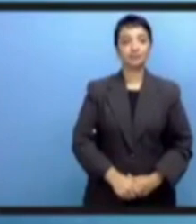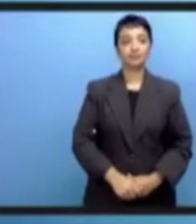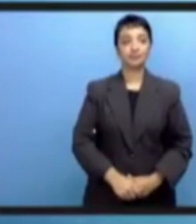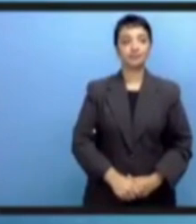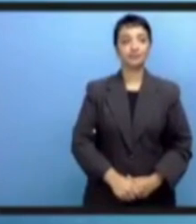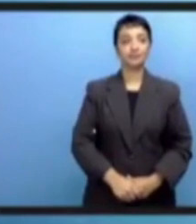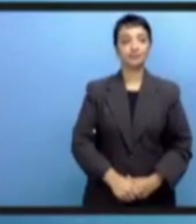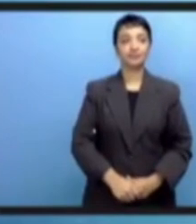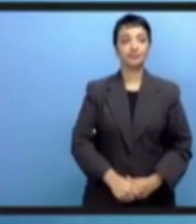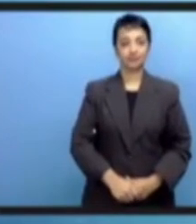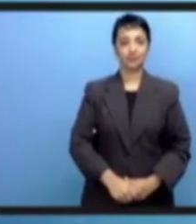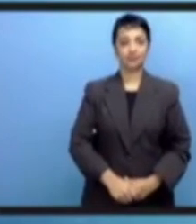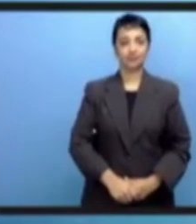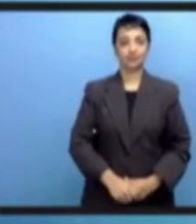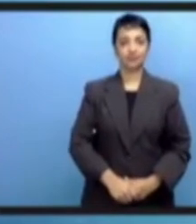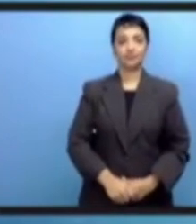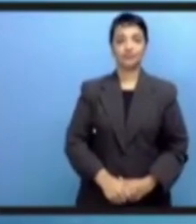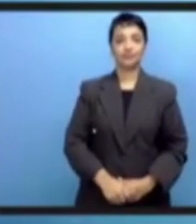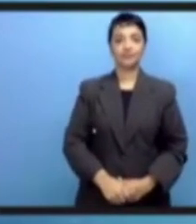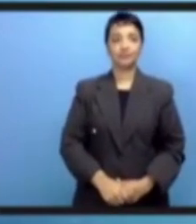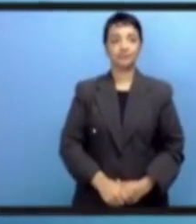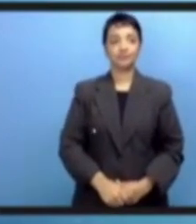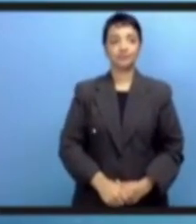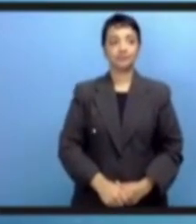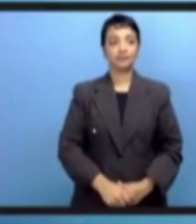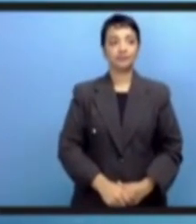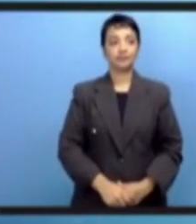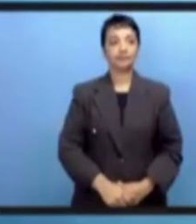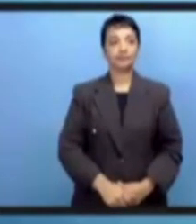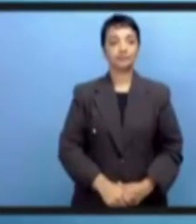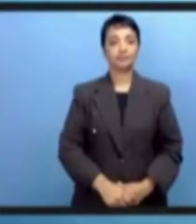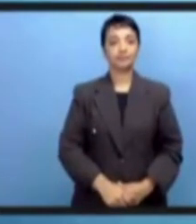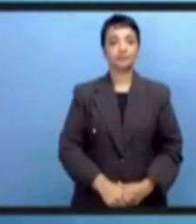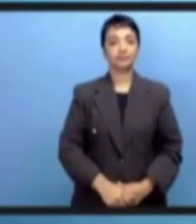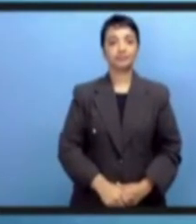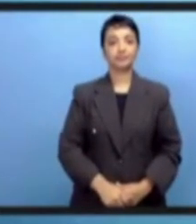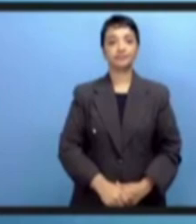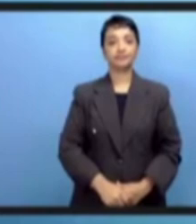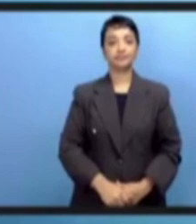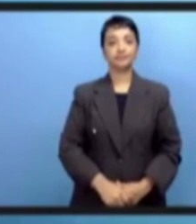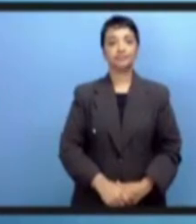в выработку соответствующих решений для обоих этих сложностей.